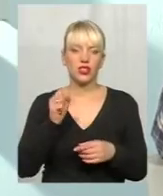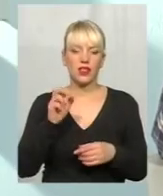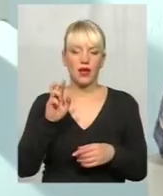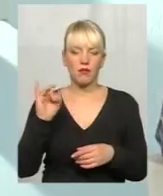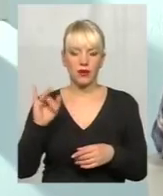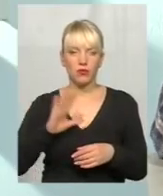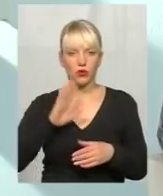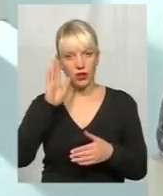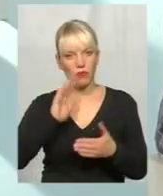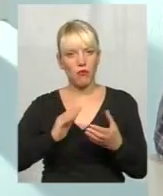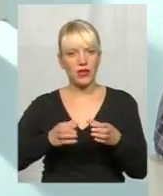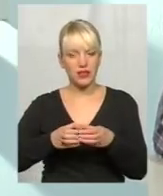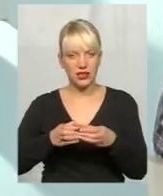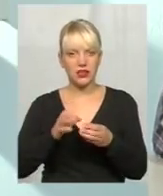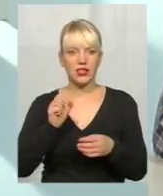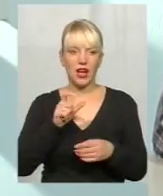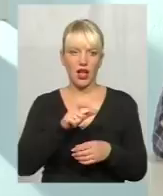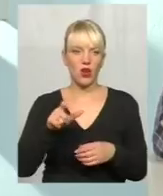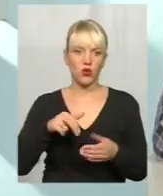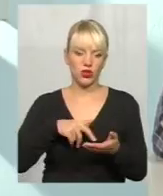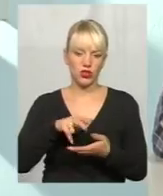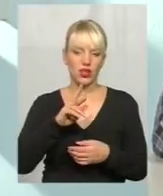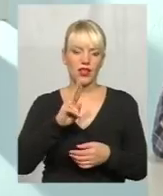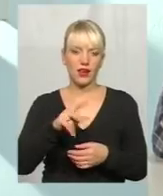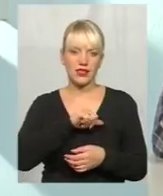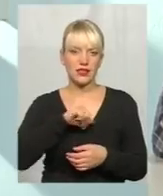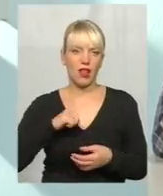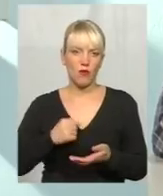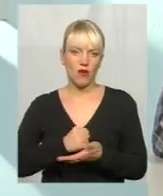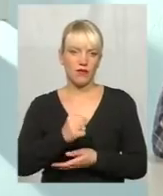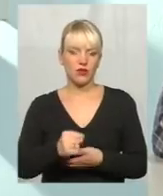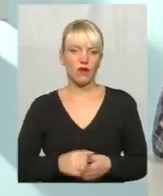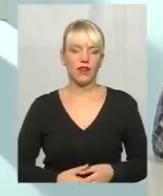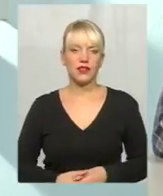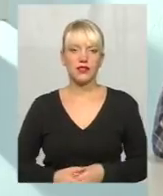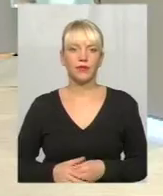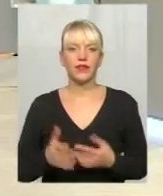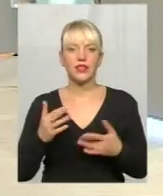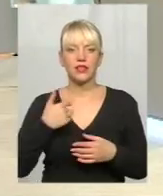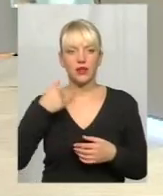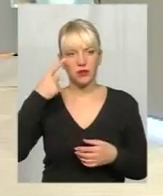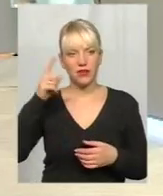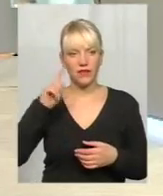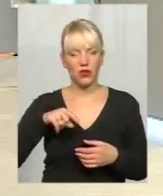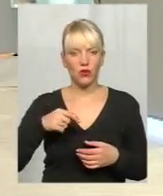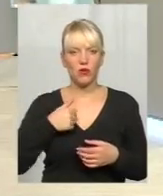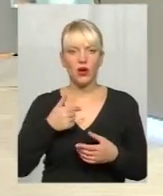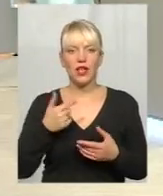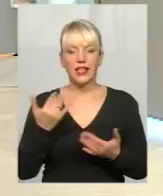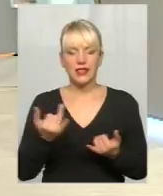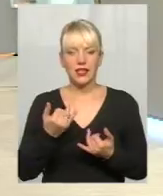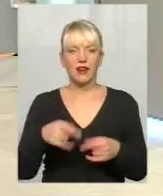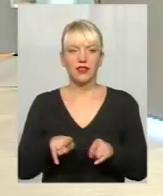партійні, але люди йшли самовисуванцями, були і такі. Але, наскільки мені відомо, що такий ще цікавий факт, що